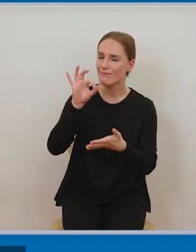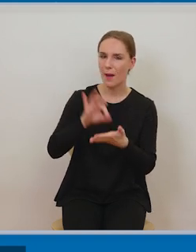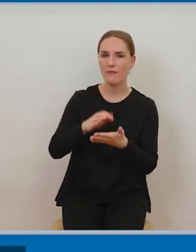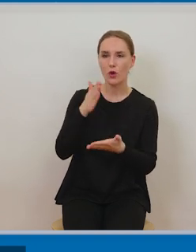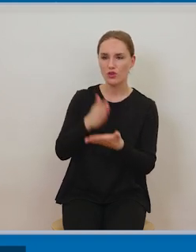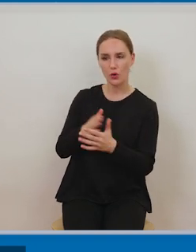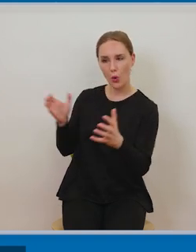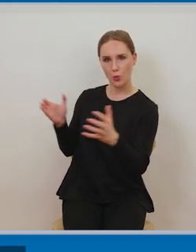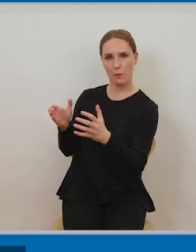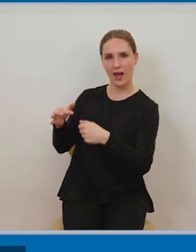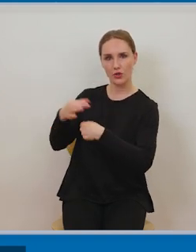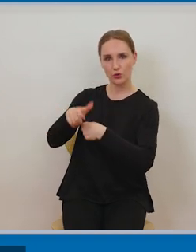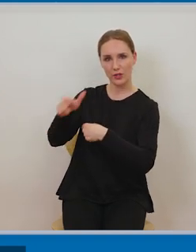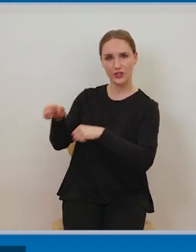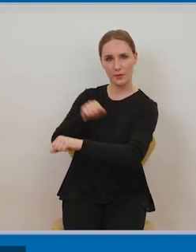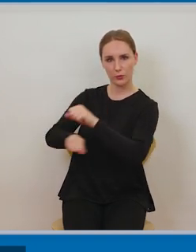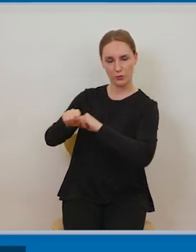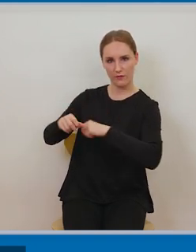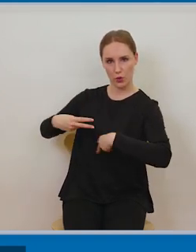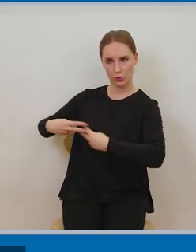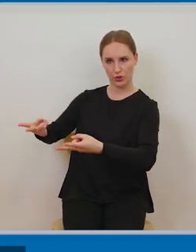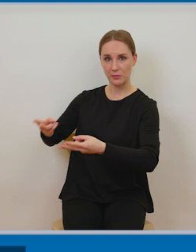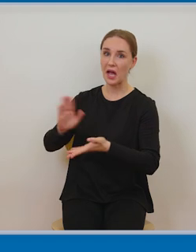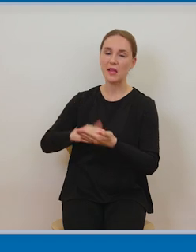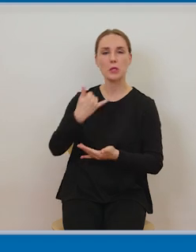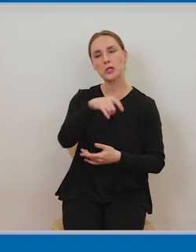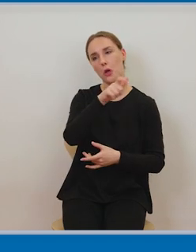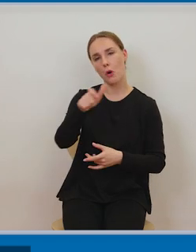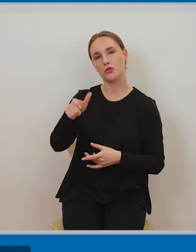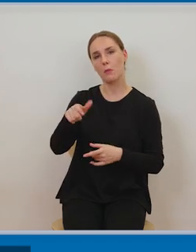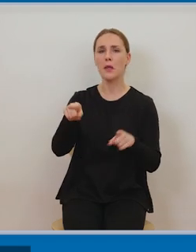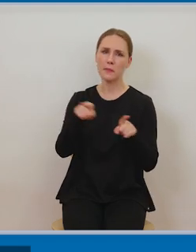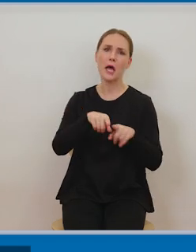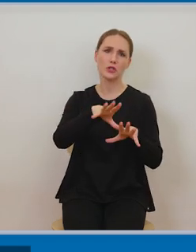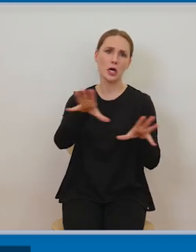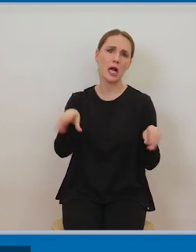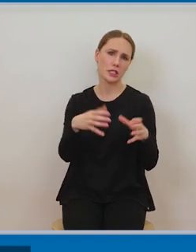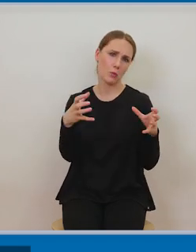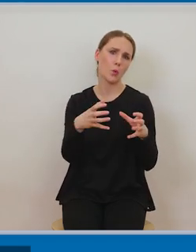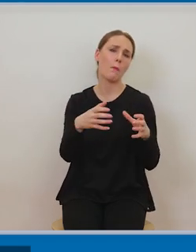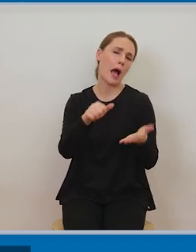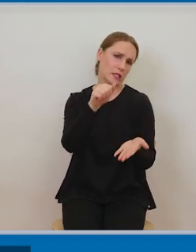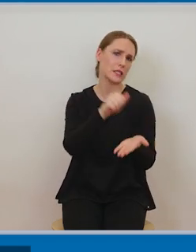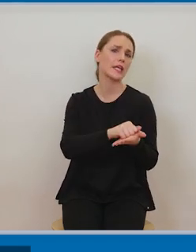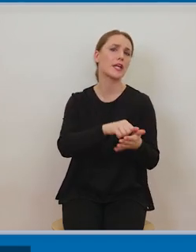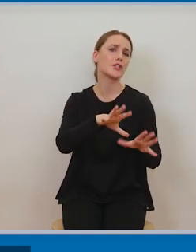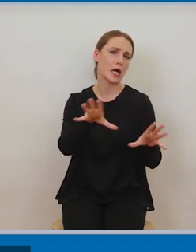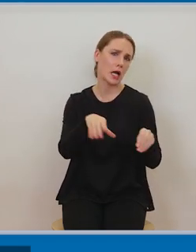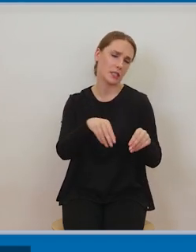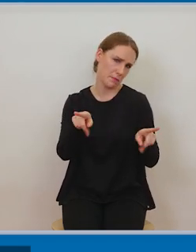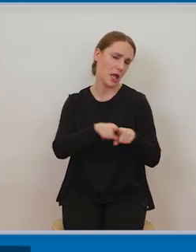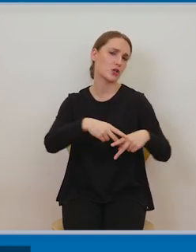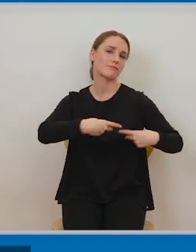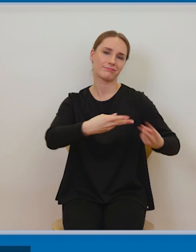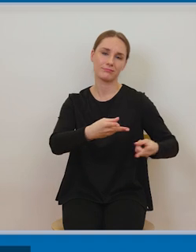ramach dozwolonego użytku utwory dla potrzeb osób z niepełnosprawnościami. I tutaj przepis nie określa, w jaki